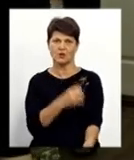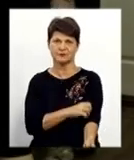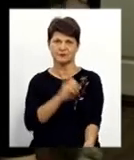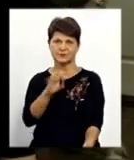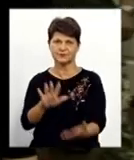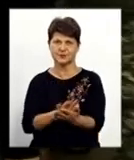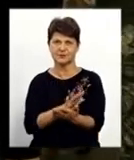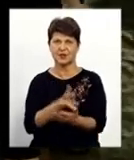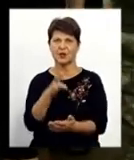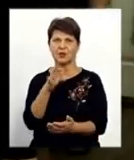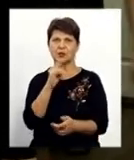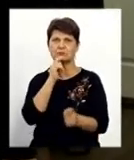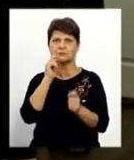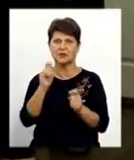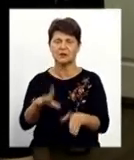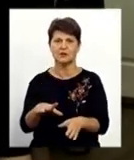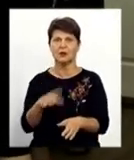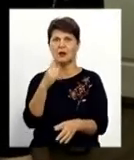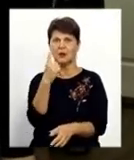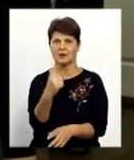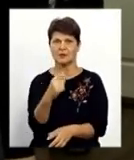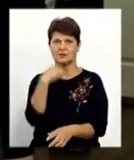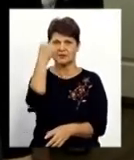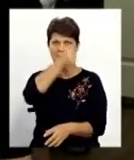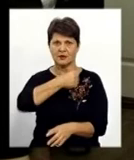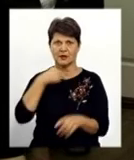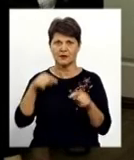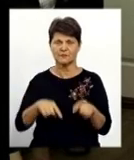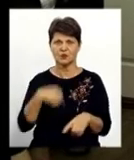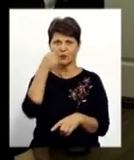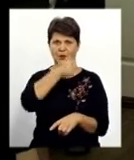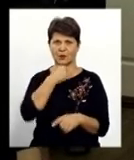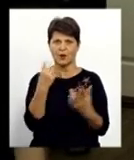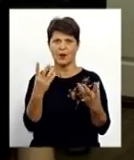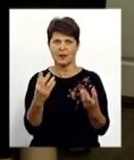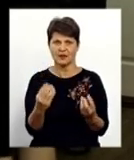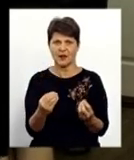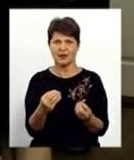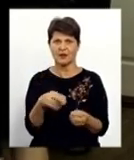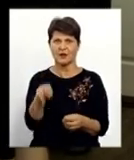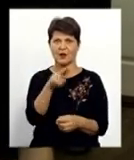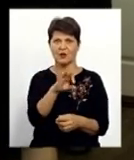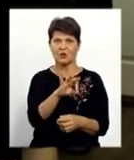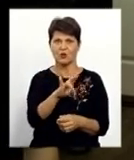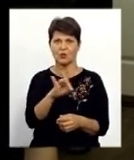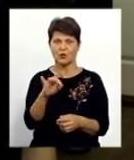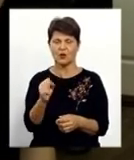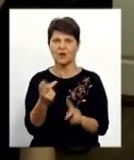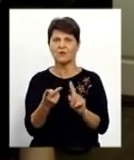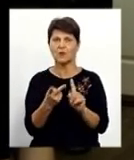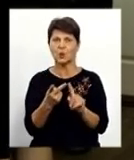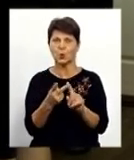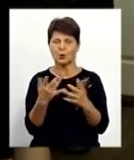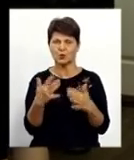раз на рік. Хочеться зазначити, що в цьому році день донора ми вже проводимо вдруге. За цей термін було